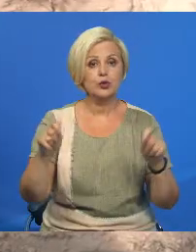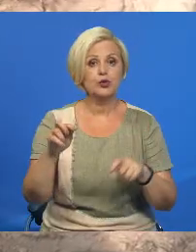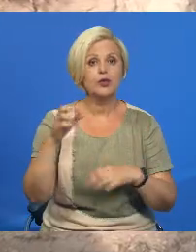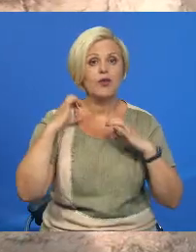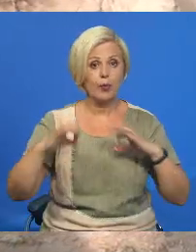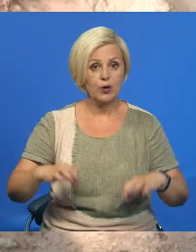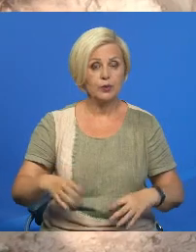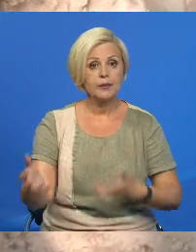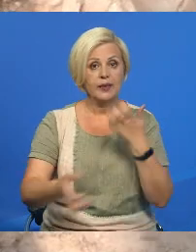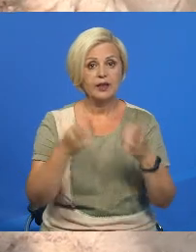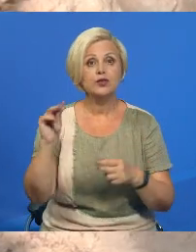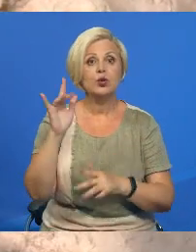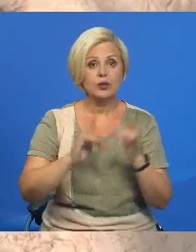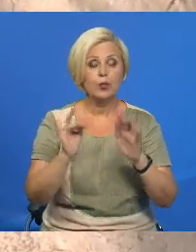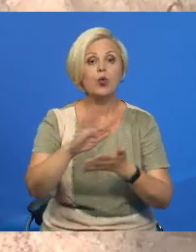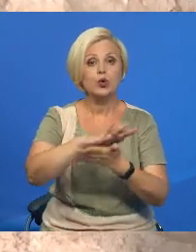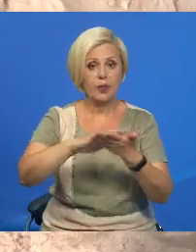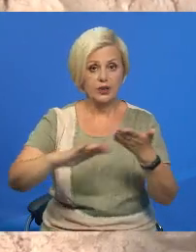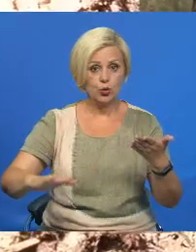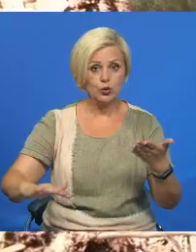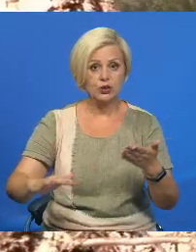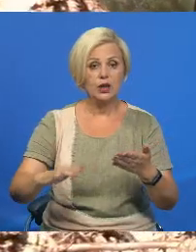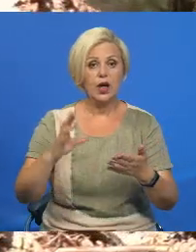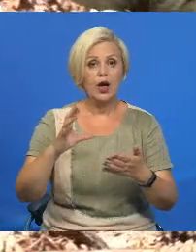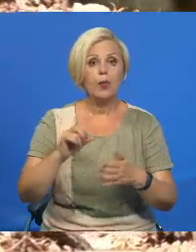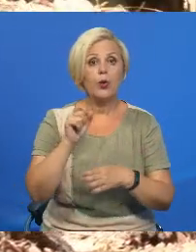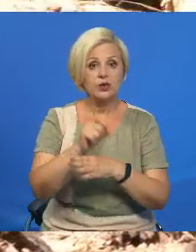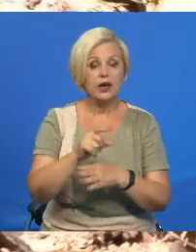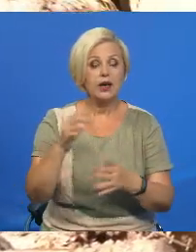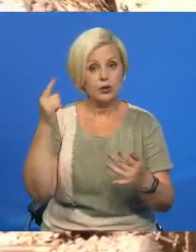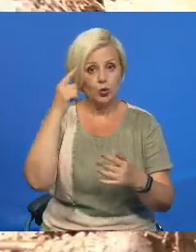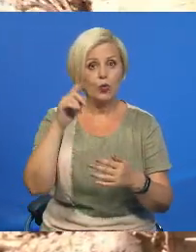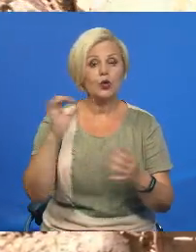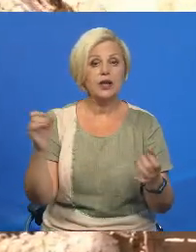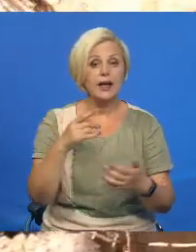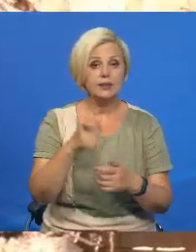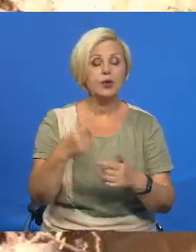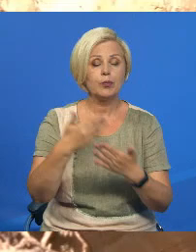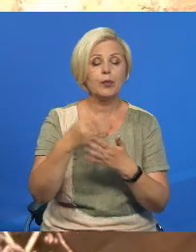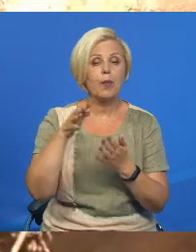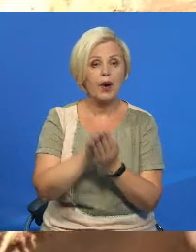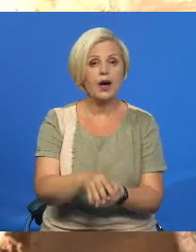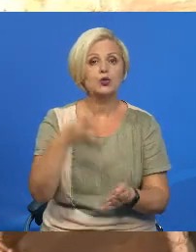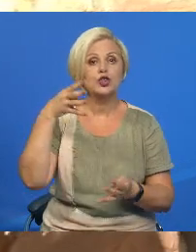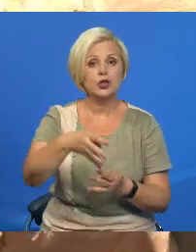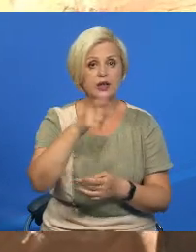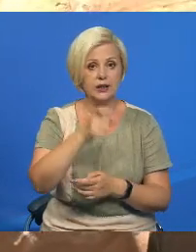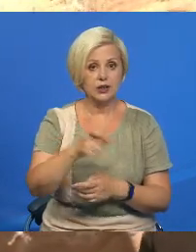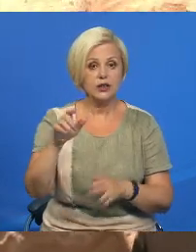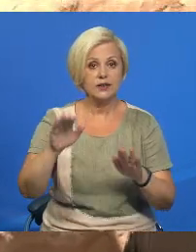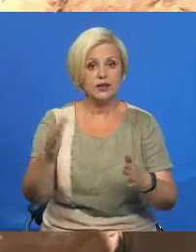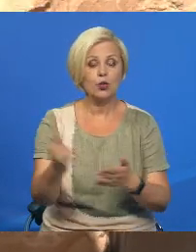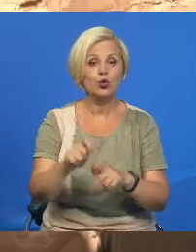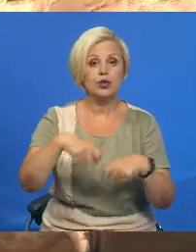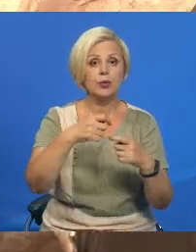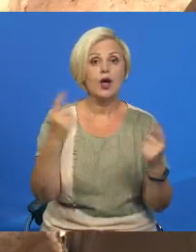Раскопки в Шонковском лесе будут протягнуты. По загадках экспертов, тут поховано, когда же трех тысяч человек. Усе знаходки из места раскопок